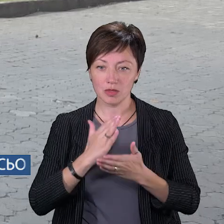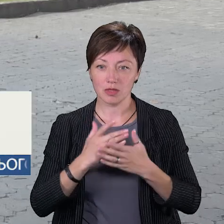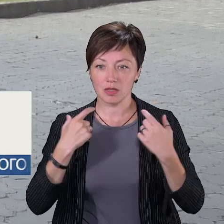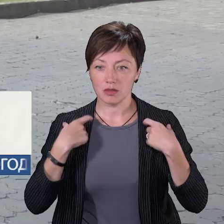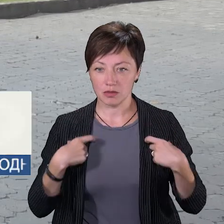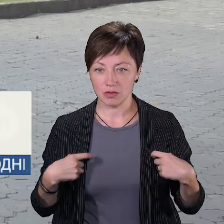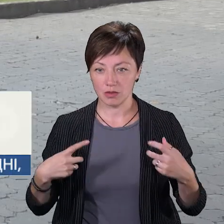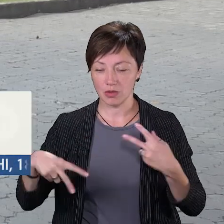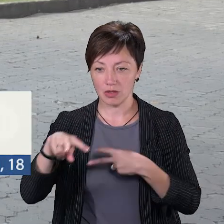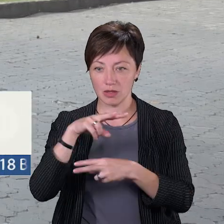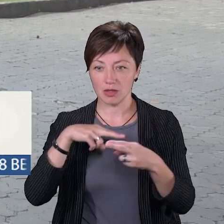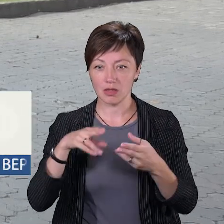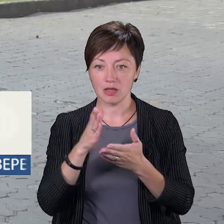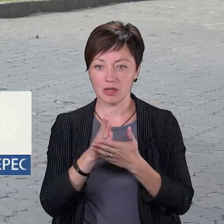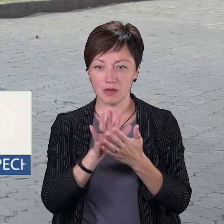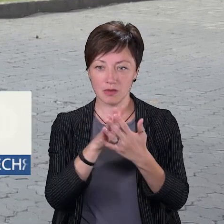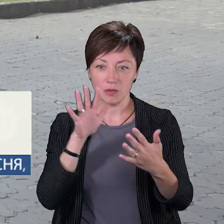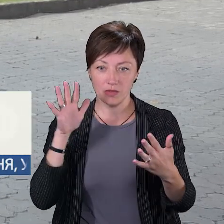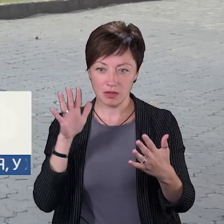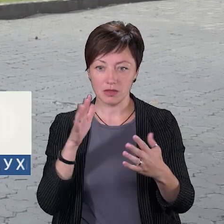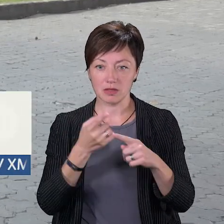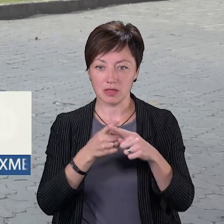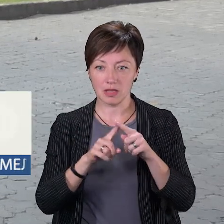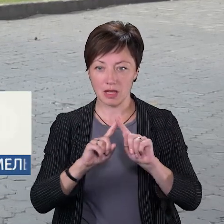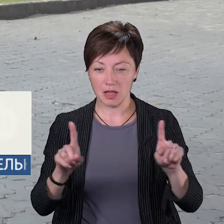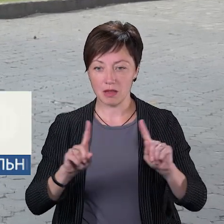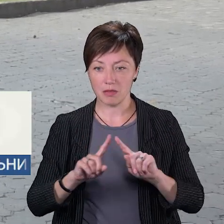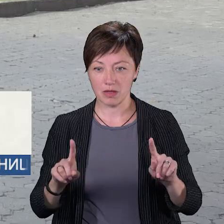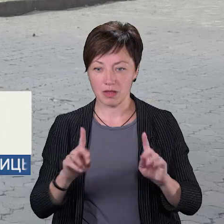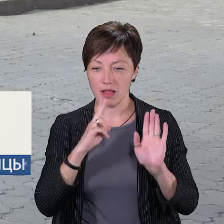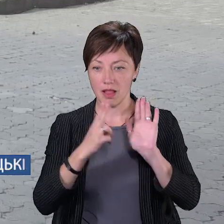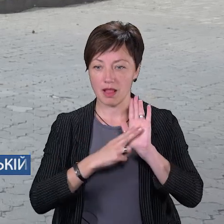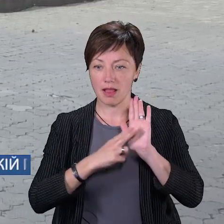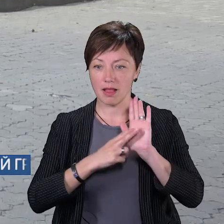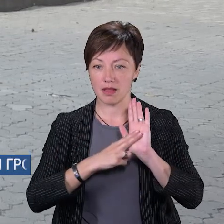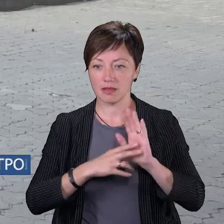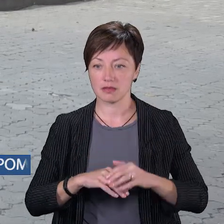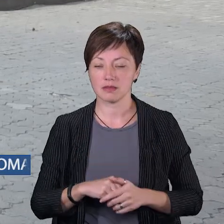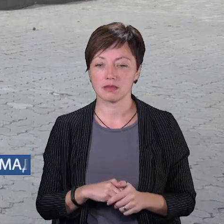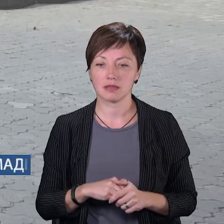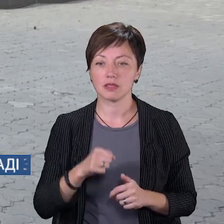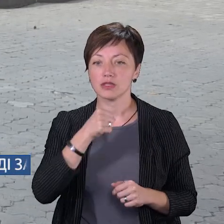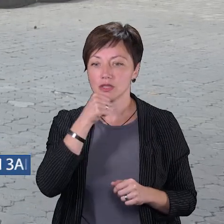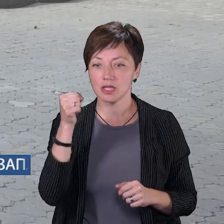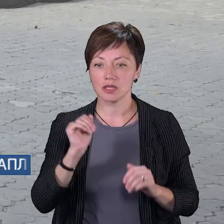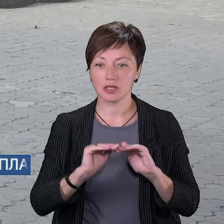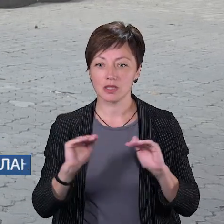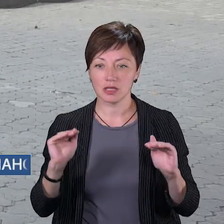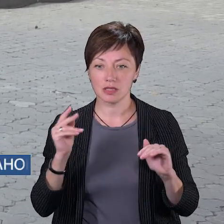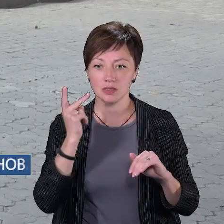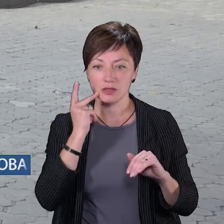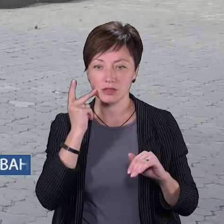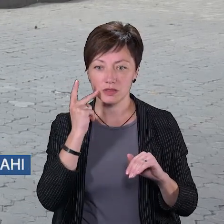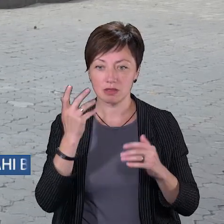однакові, де є світовідбивні такі наклейки. Старших дітей, бо вони завжди